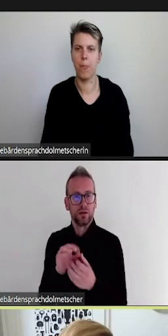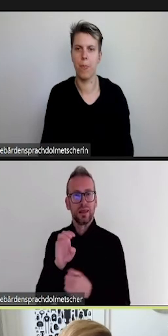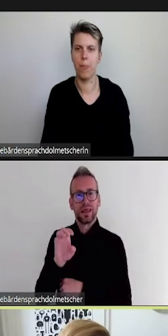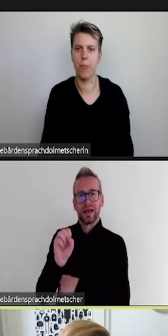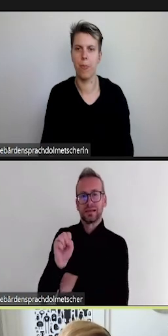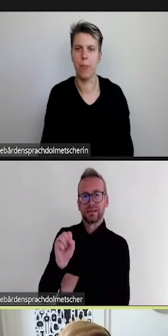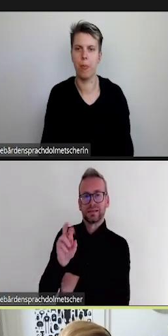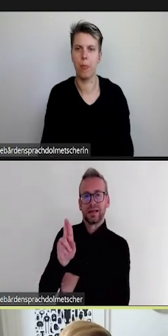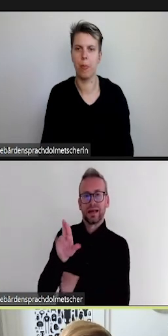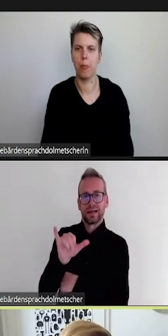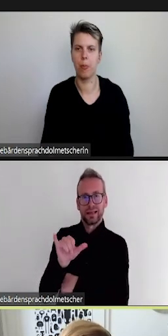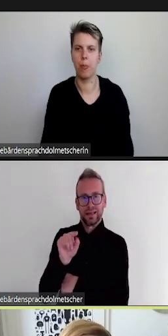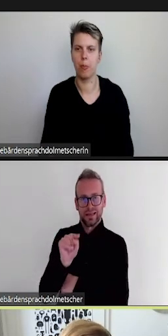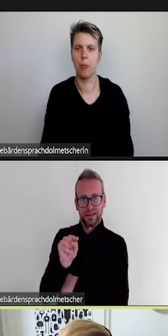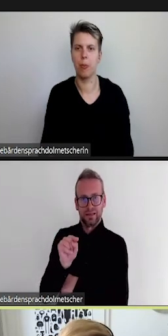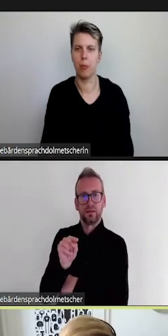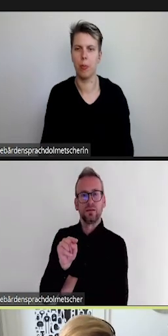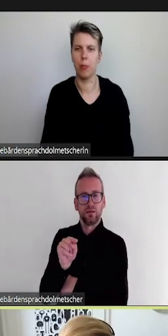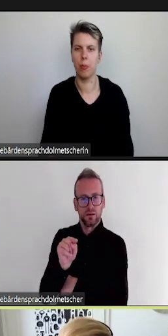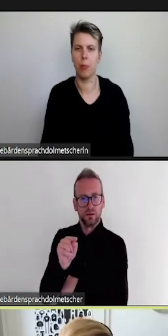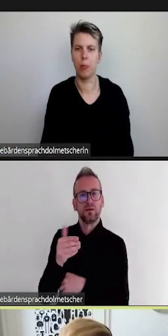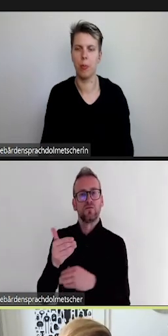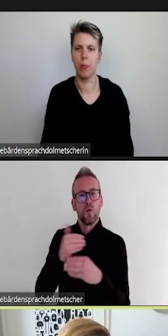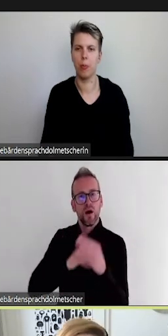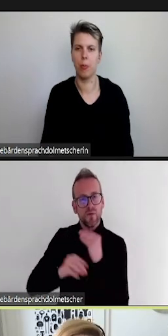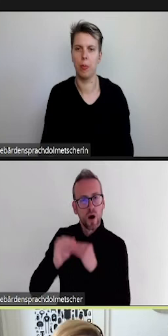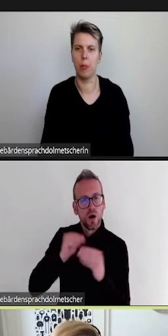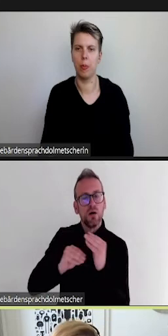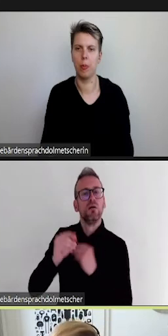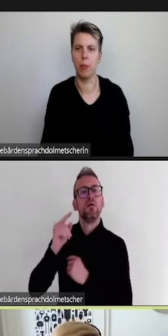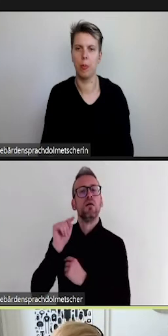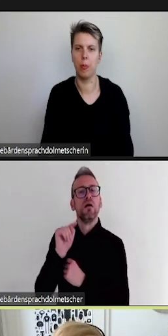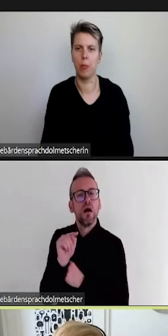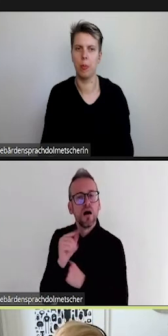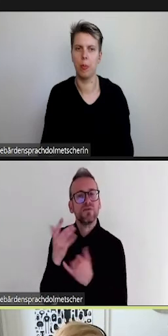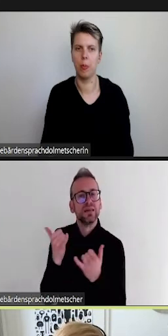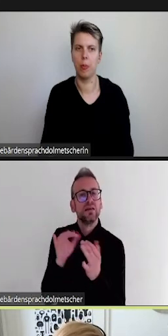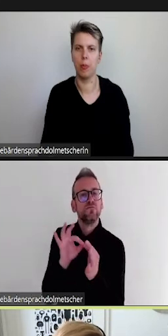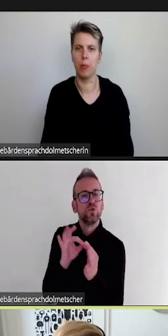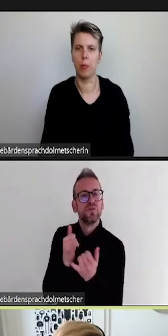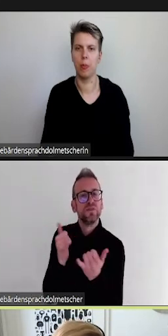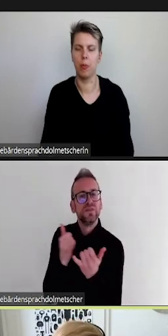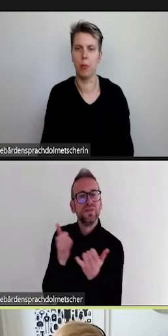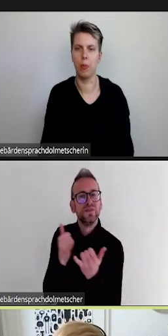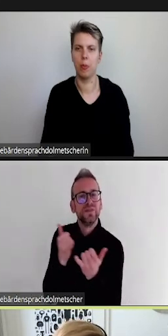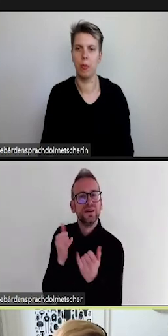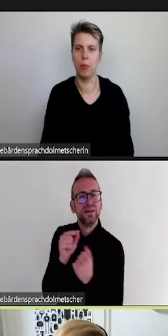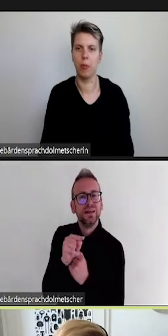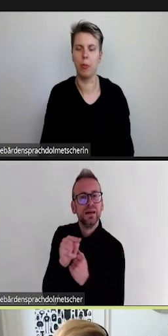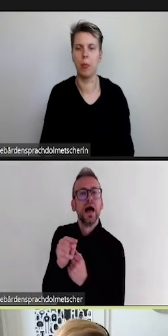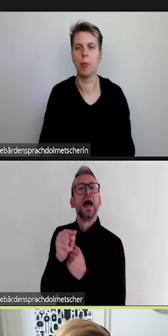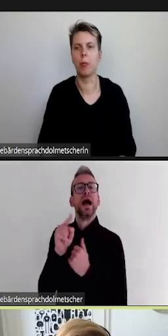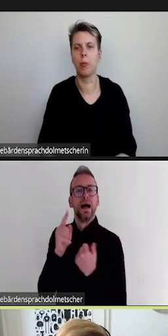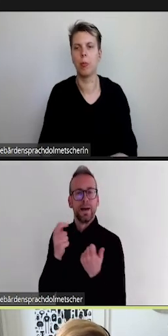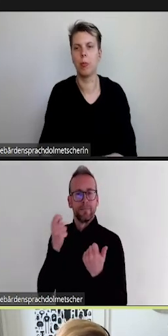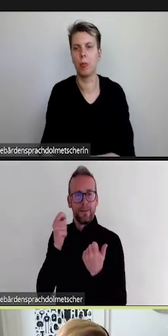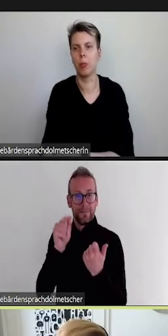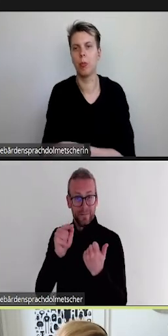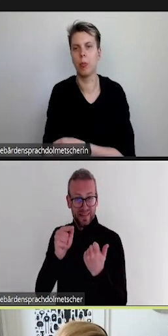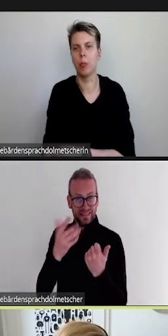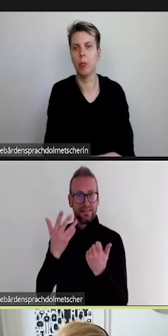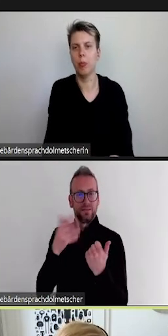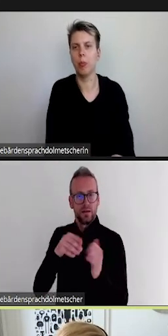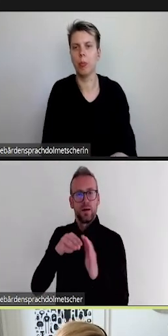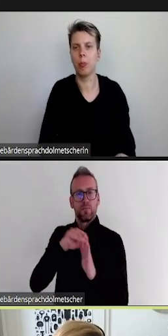Wir haben uns dann auch überlegt, welche Anforderungen der Lageplan zur Barrierefreiheit denn erfüllen muss. Von Anfang an war klar, wir brauchen ein kartenbasiertes